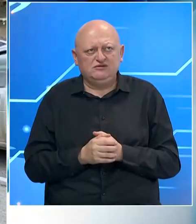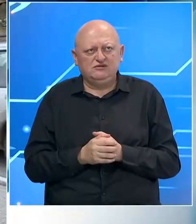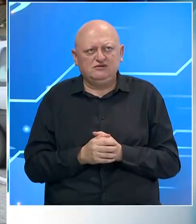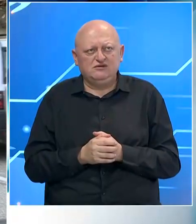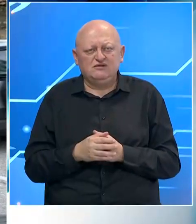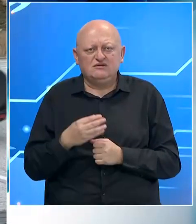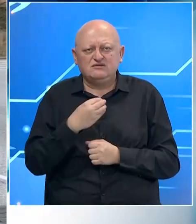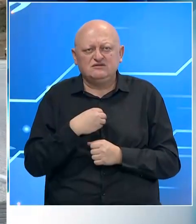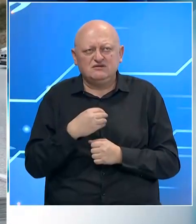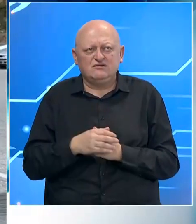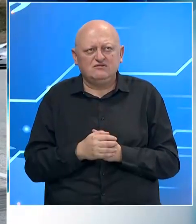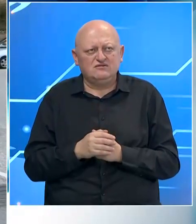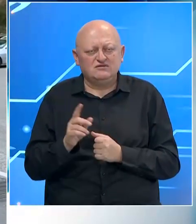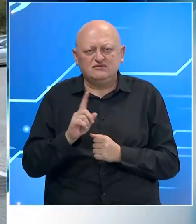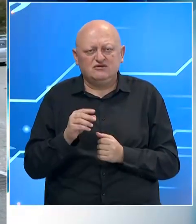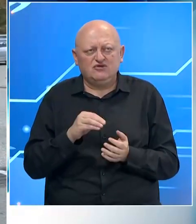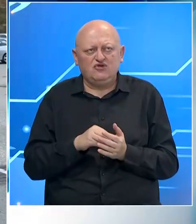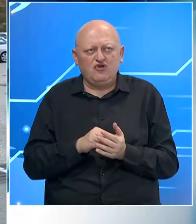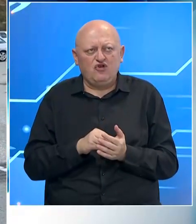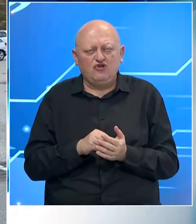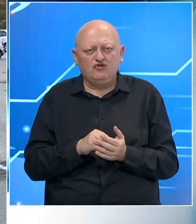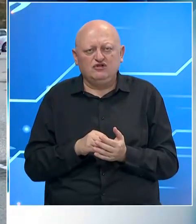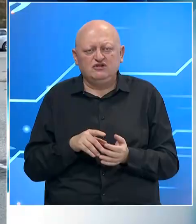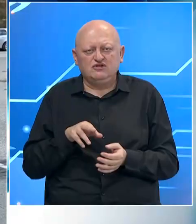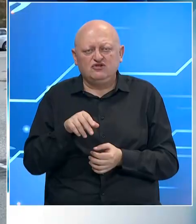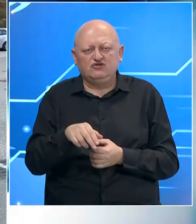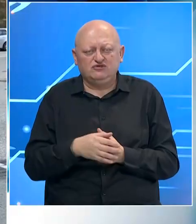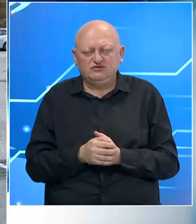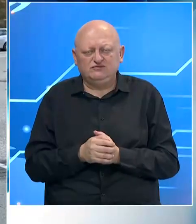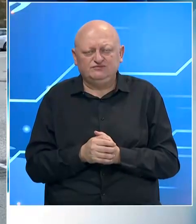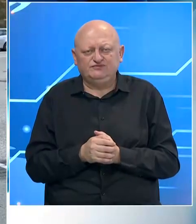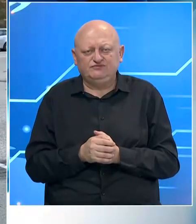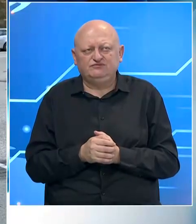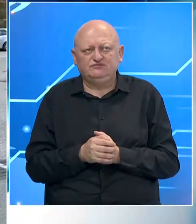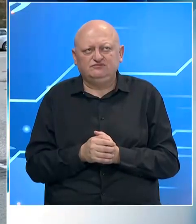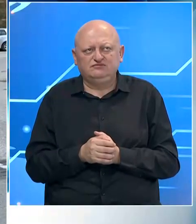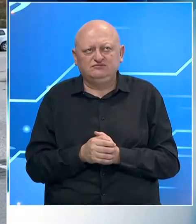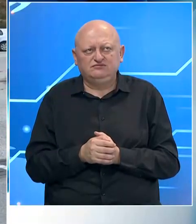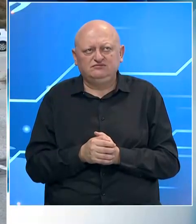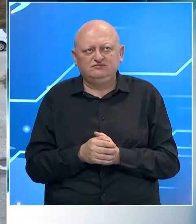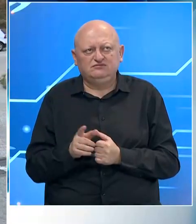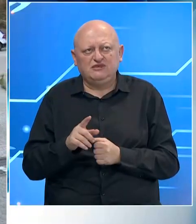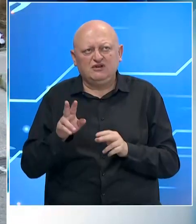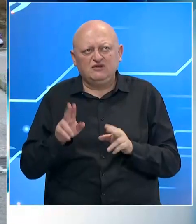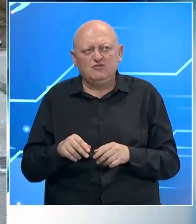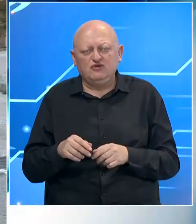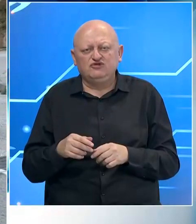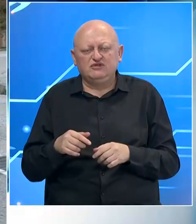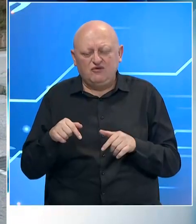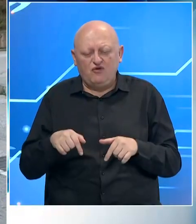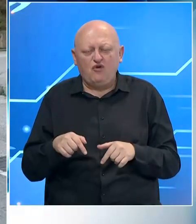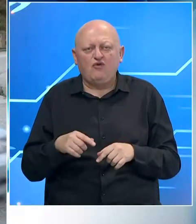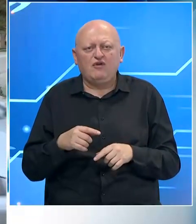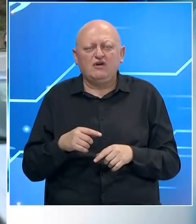nažalost, nisu još stigli, tako da nećemo ih moći imati za